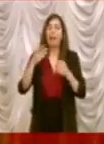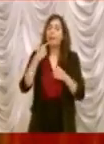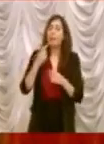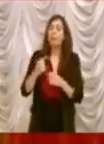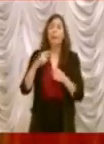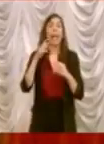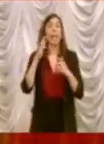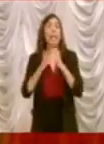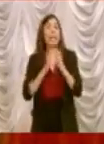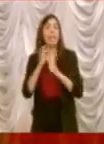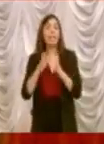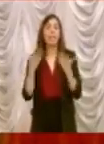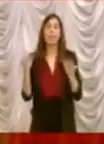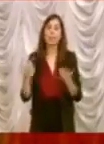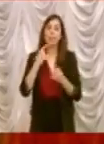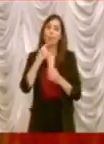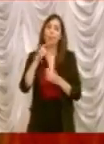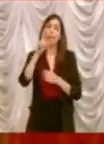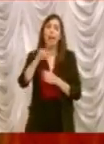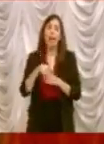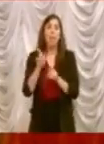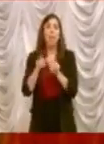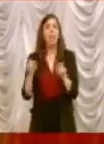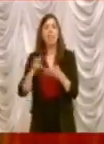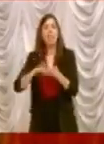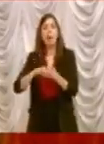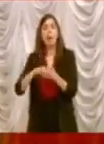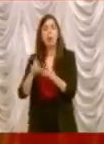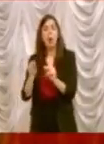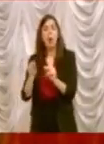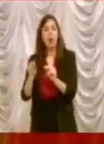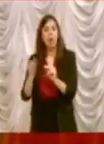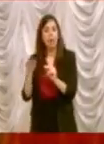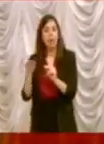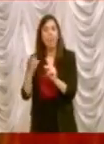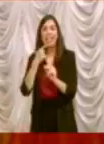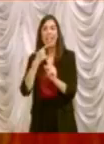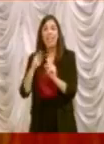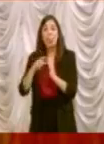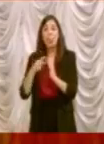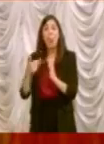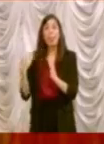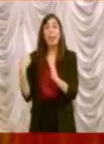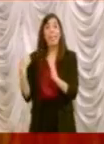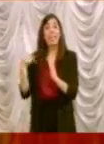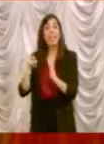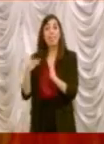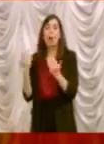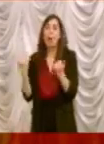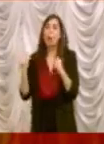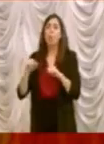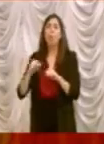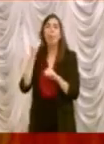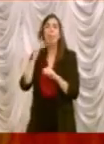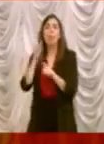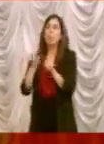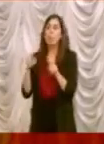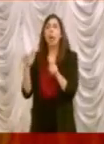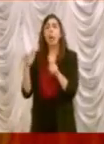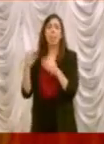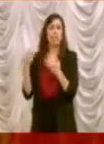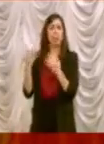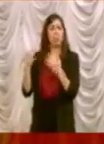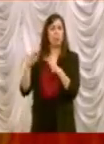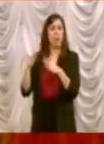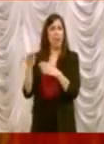parliamo anche di nuove fragilità, parliamo di persone che due mesi fa magari potevano essere considerati ceto medio